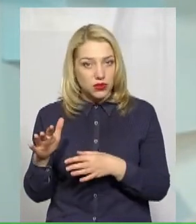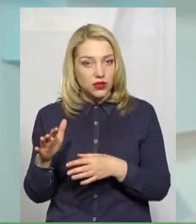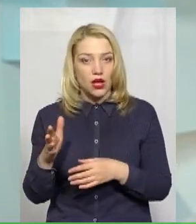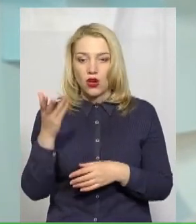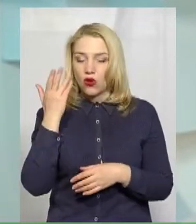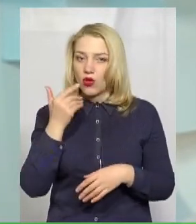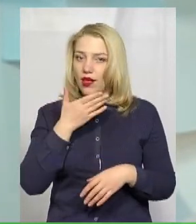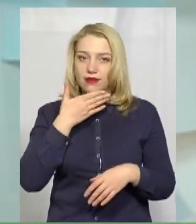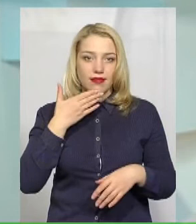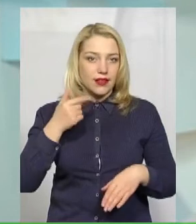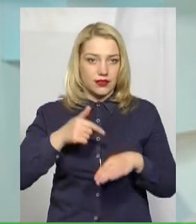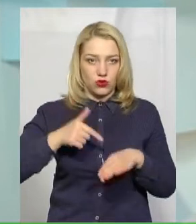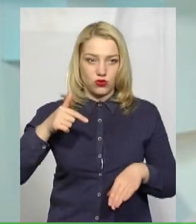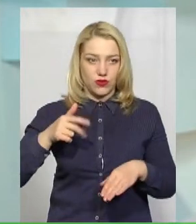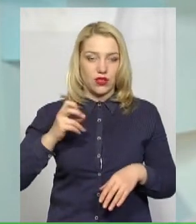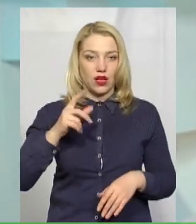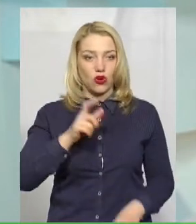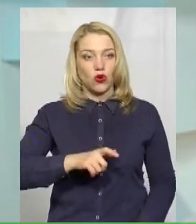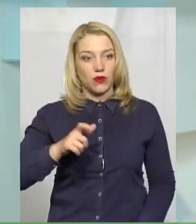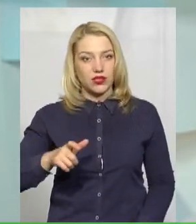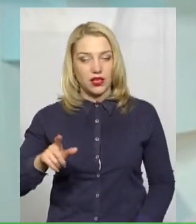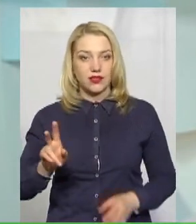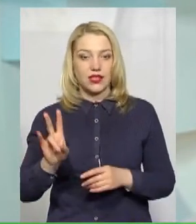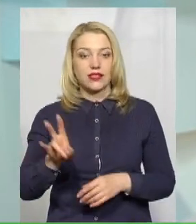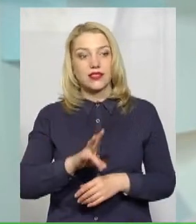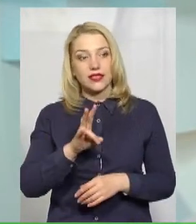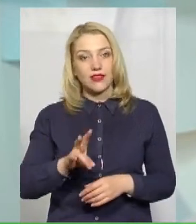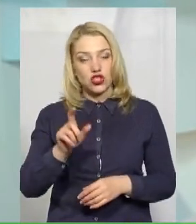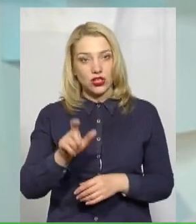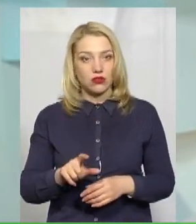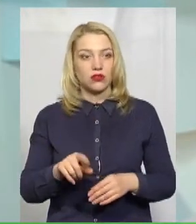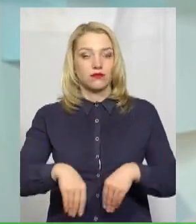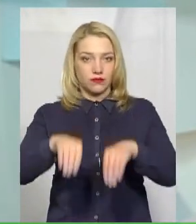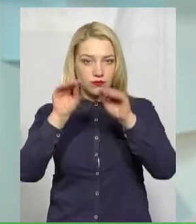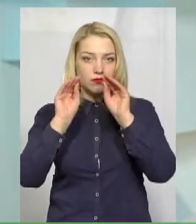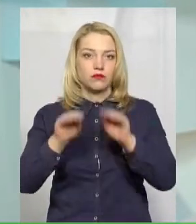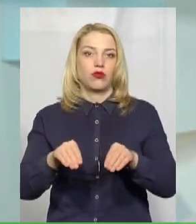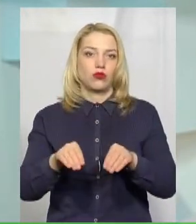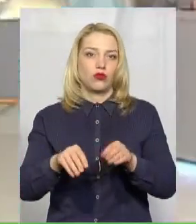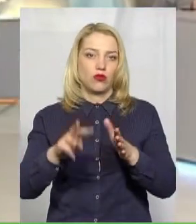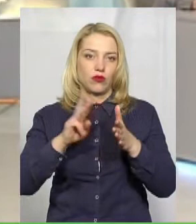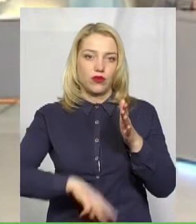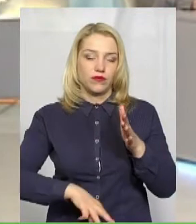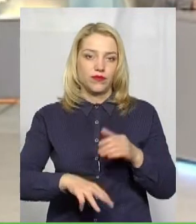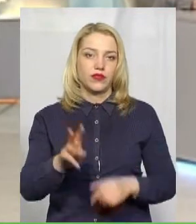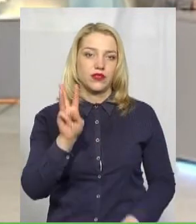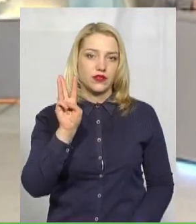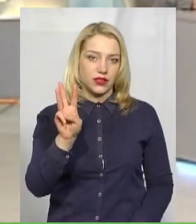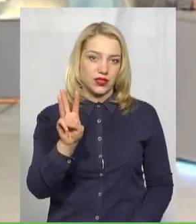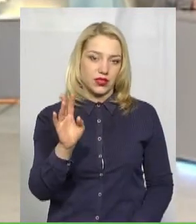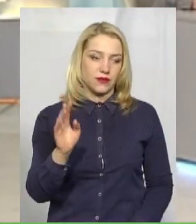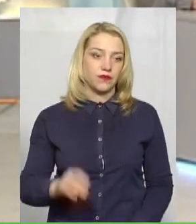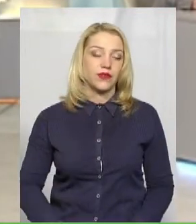реагували як громадяни, так і священнослужителі, і складалися протоколи. Таких протоколів було три. А штрафи